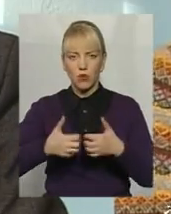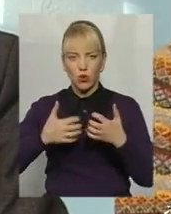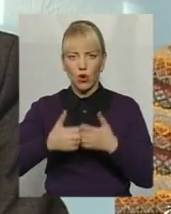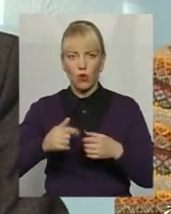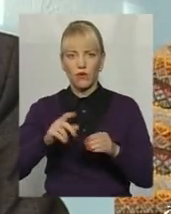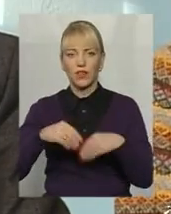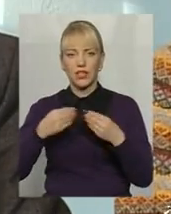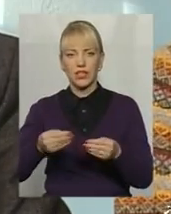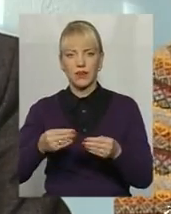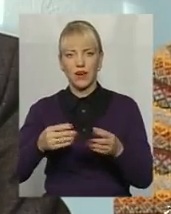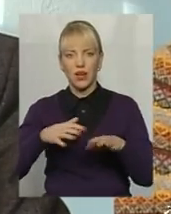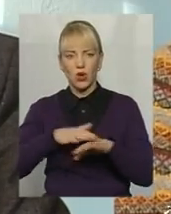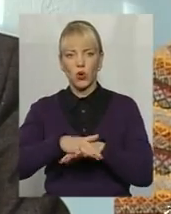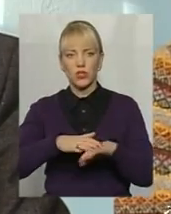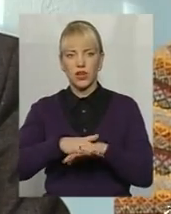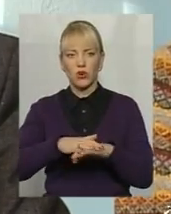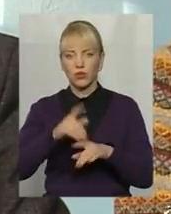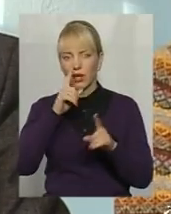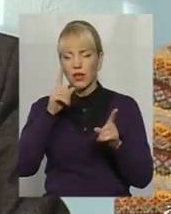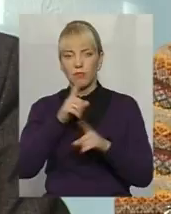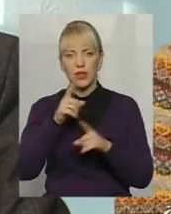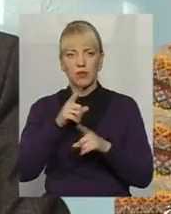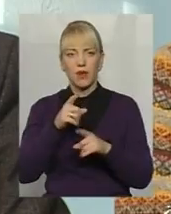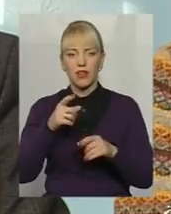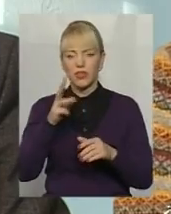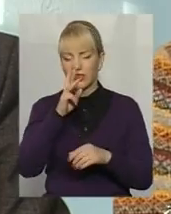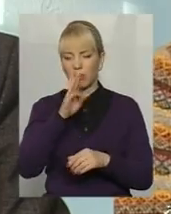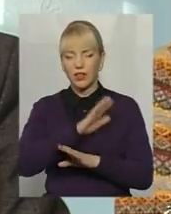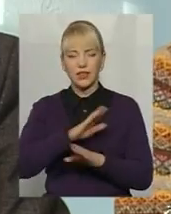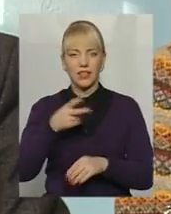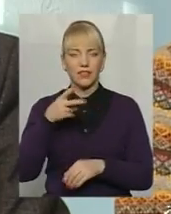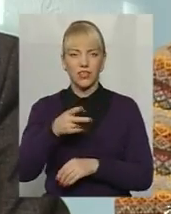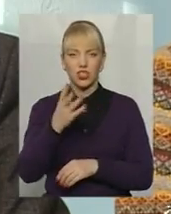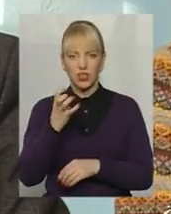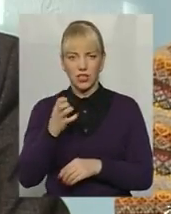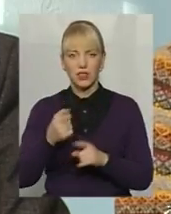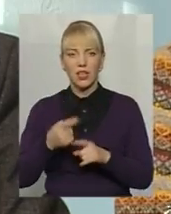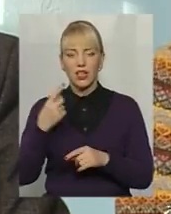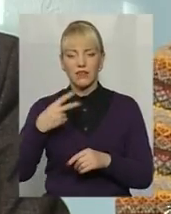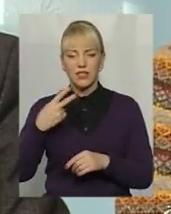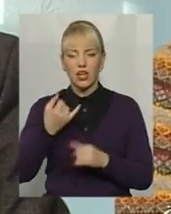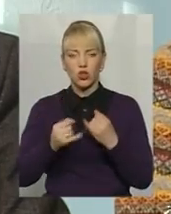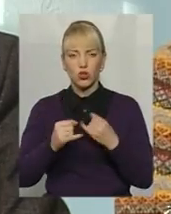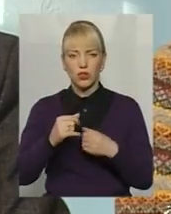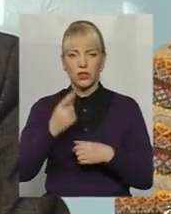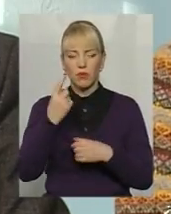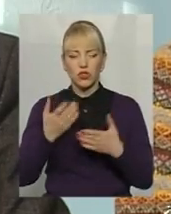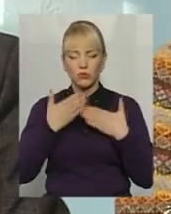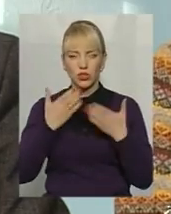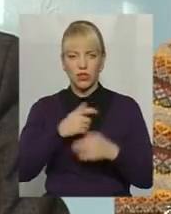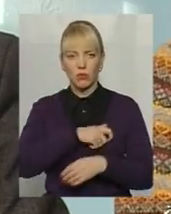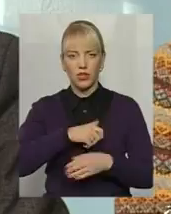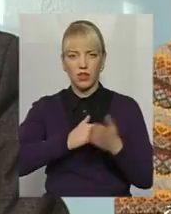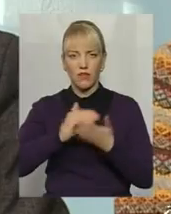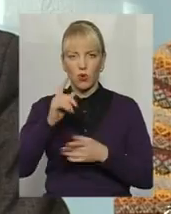розрахунку мінімальної зарплати навіть не 2400. і 20 жовтня в першому читанні депутати Верховної Ради прийняли закон,